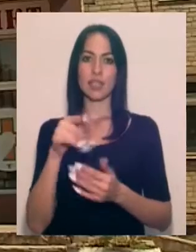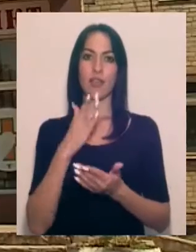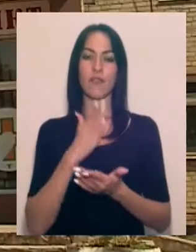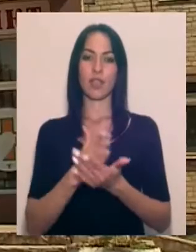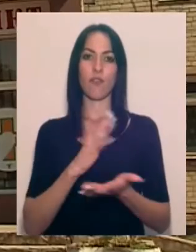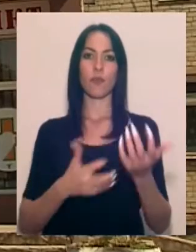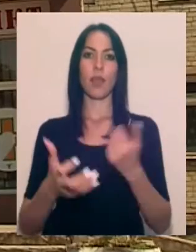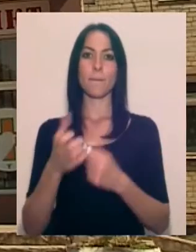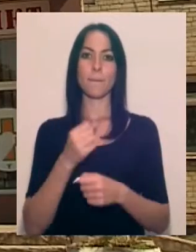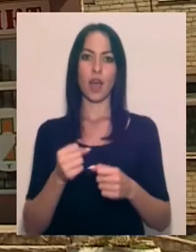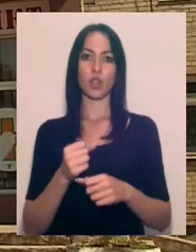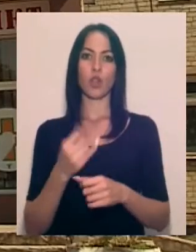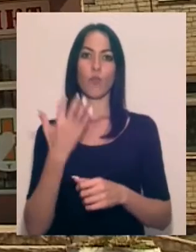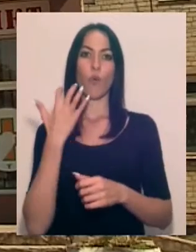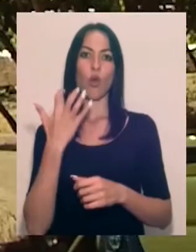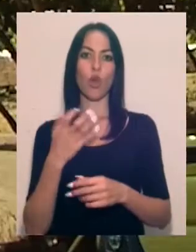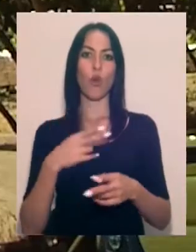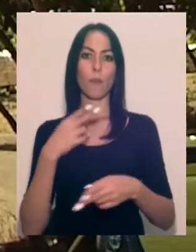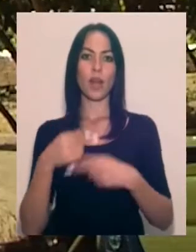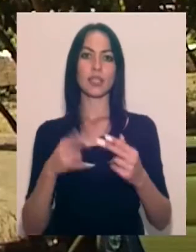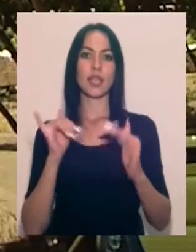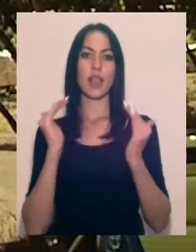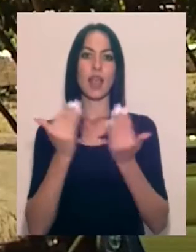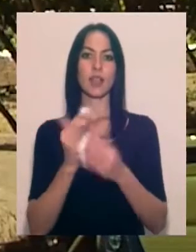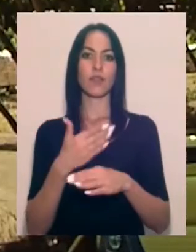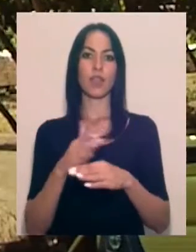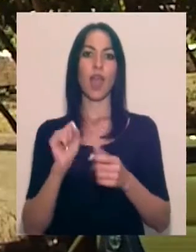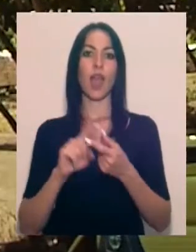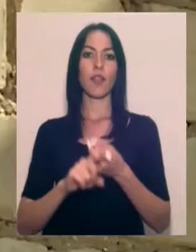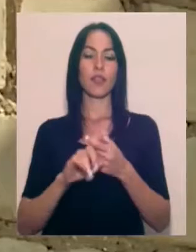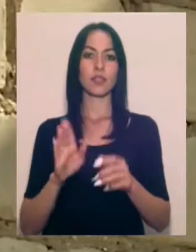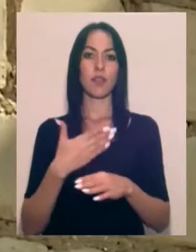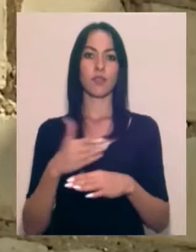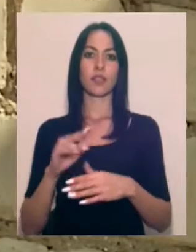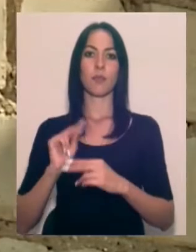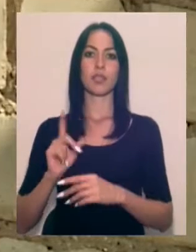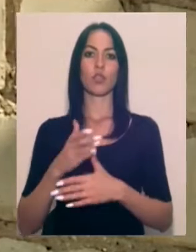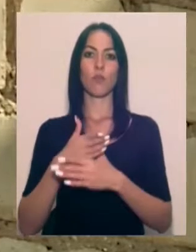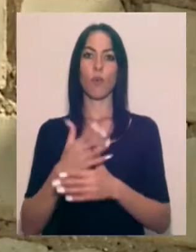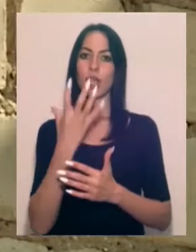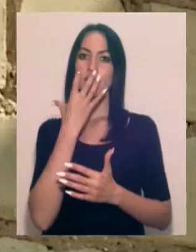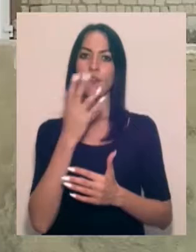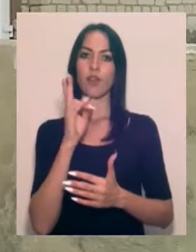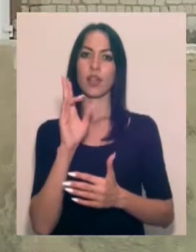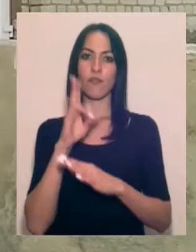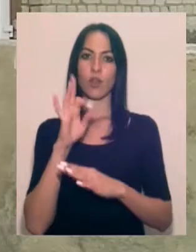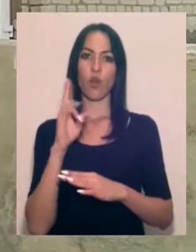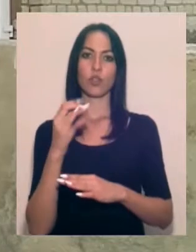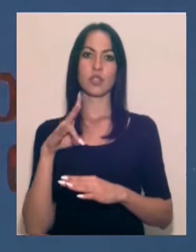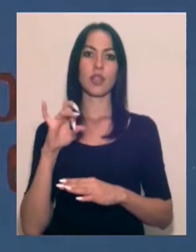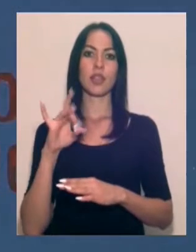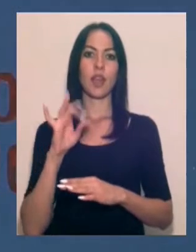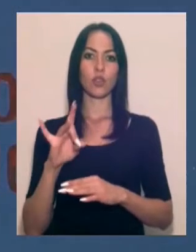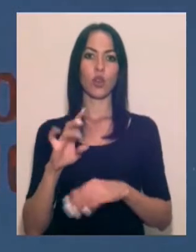пологовому, реанімаційному та операційному відділеннях. Інфекційне ж відділення працює за допомогою кисневих концентраторів. Лікар розповів,